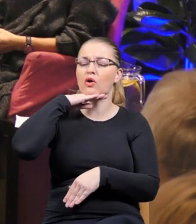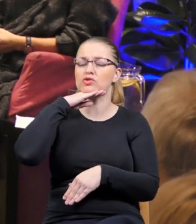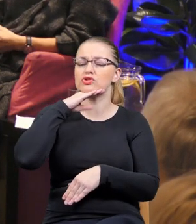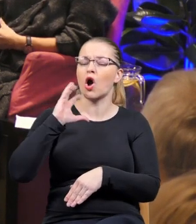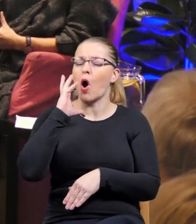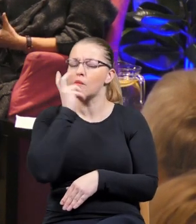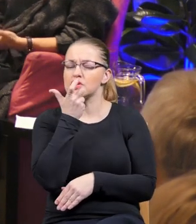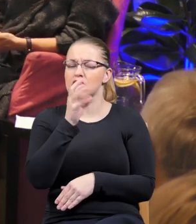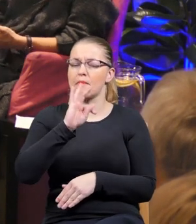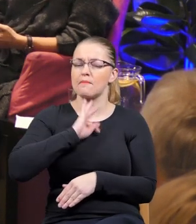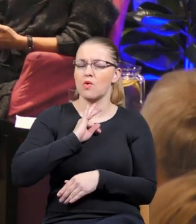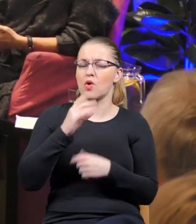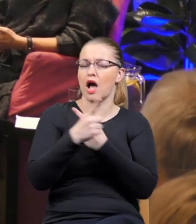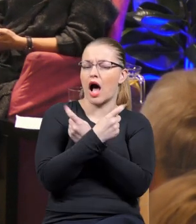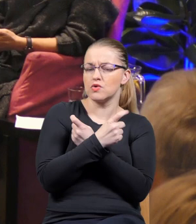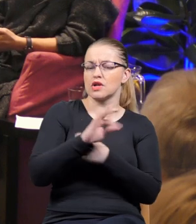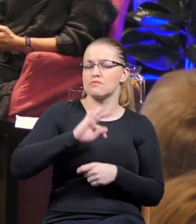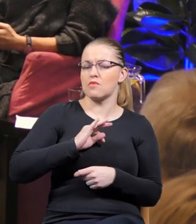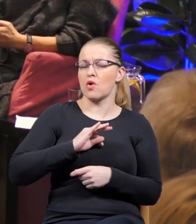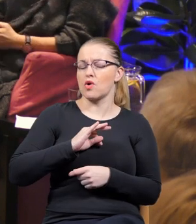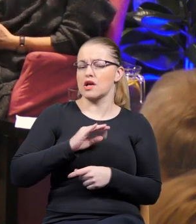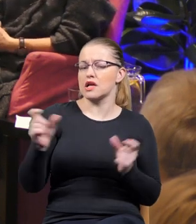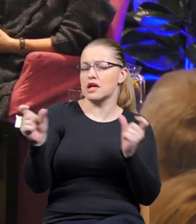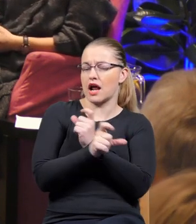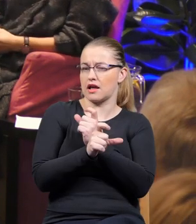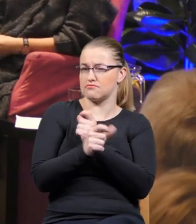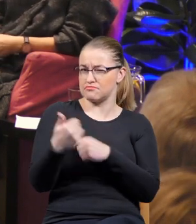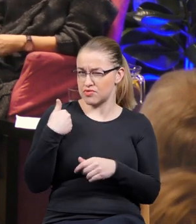kiedykolwiek zdarzyło Ci się coś takiego, że ktoś Cię w ten sposób próbował